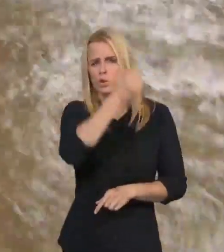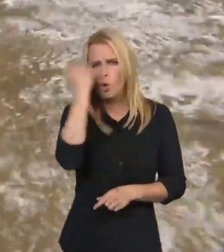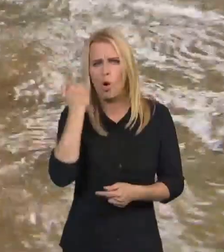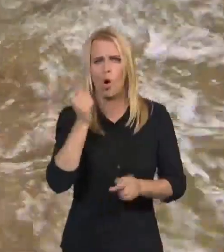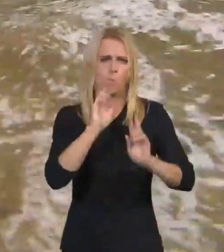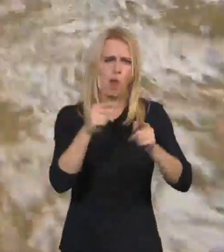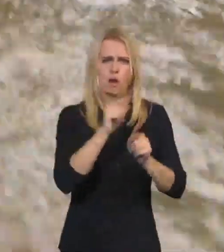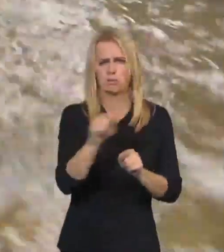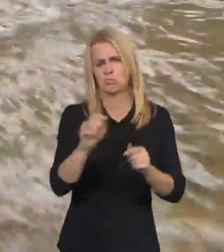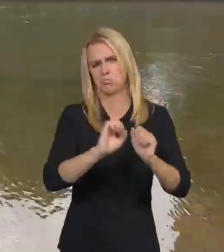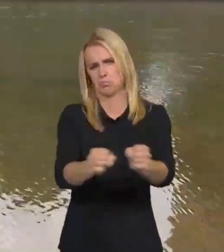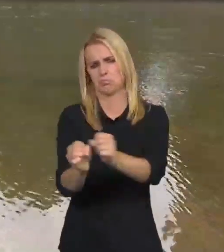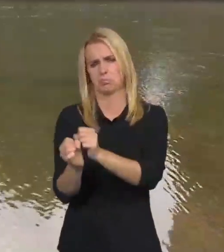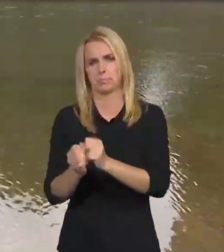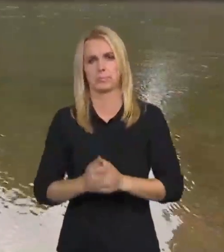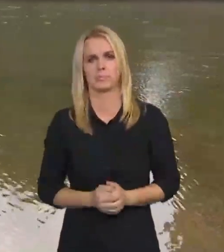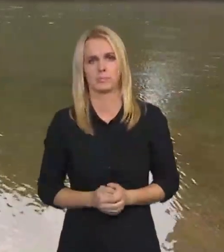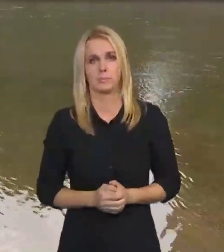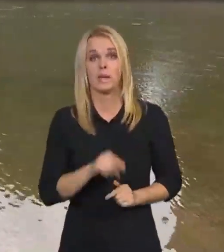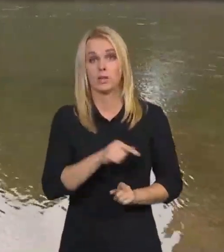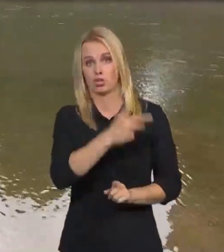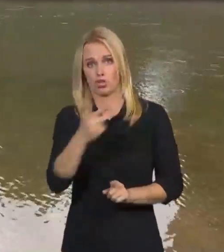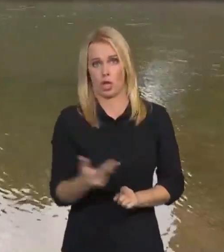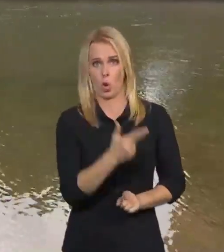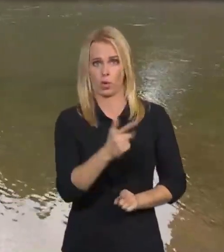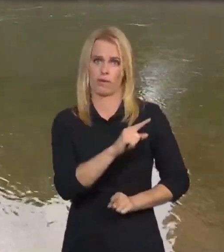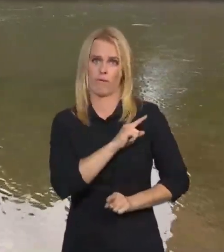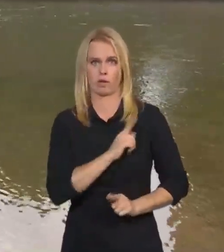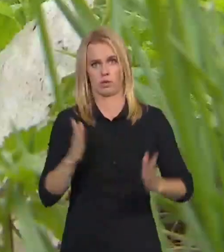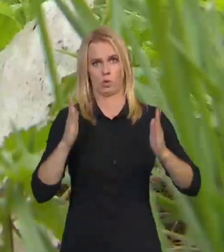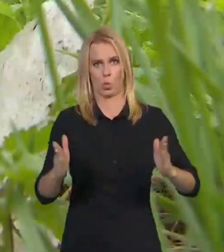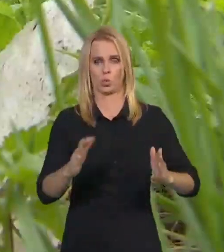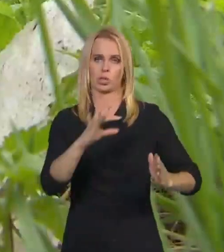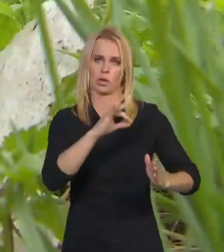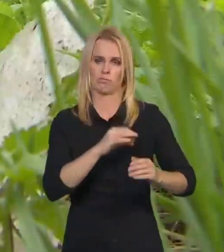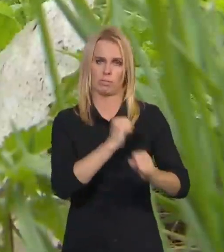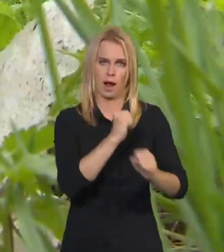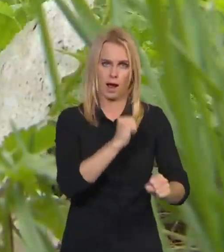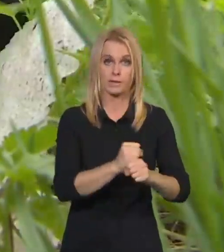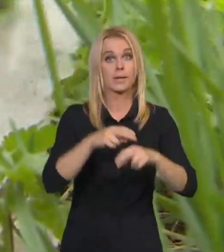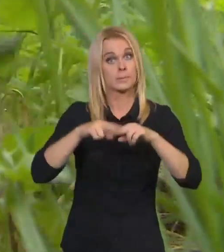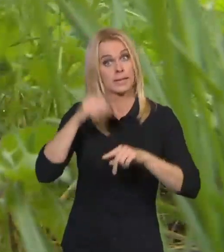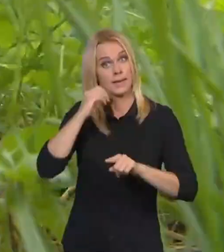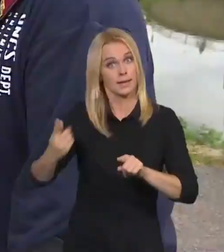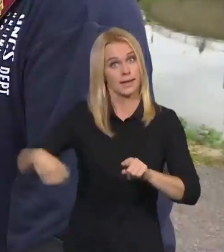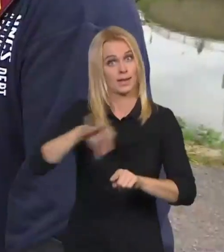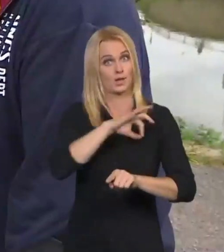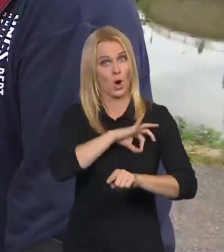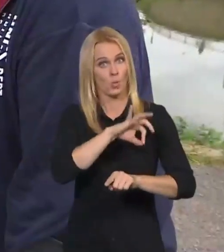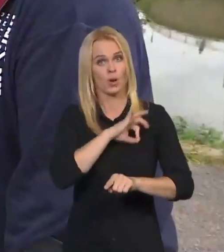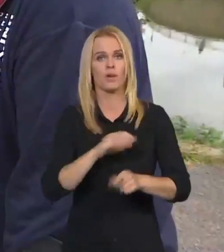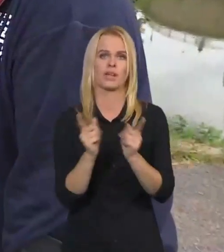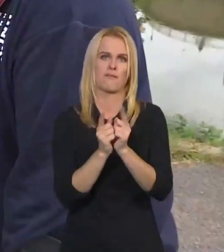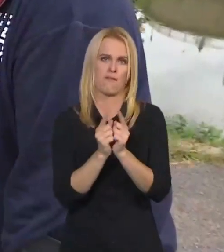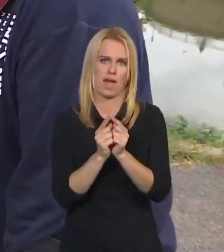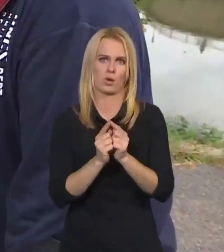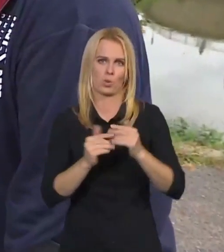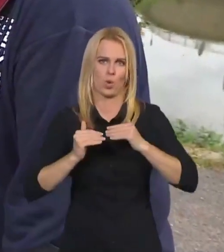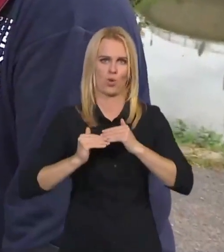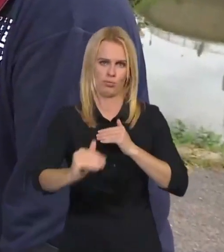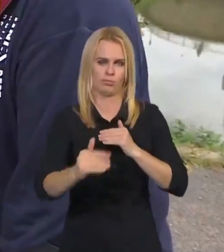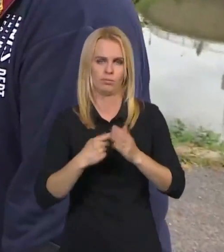Než projdou svůj úsek, stráví ve vodě tři hodiny. Ostatní dobrovolníci zatím čistí břehy. Dostanete pytle a do těch pytlů